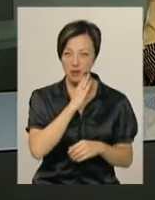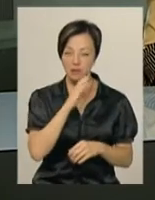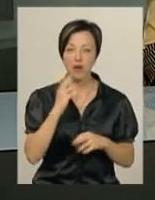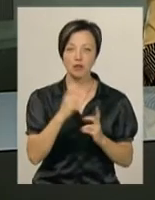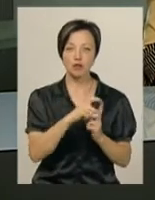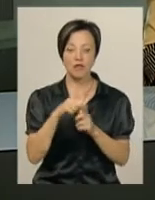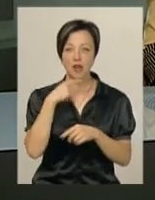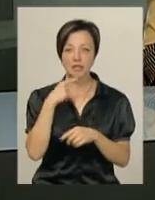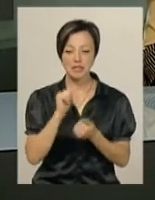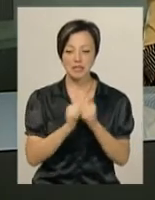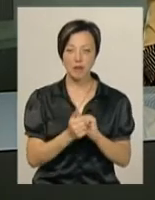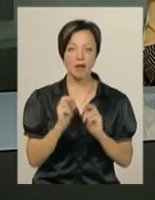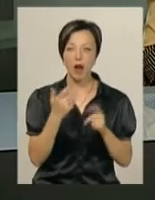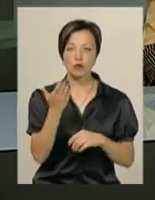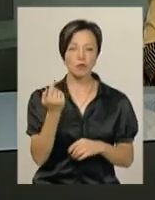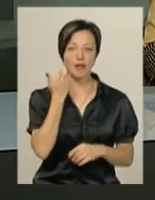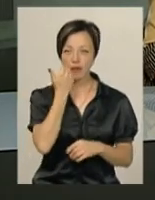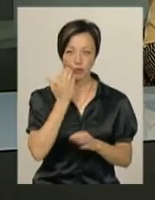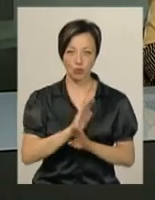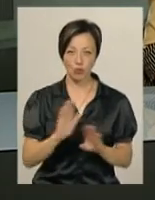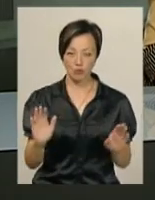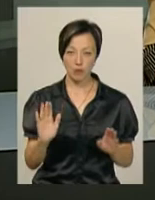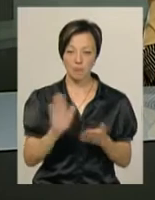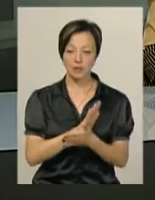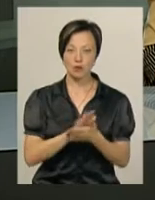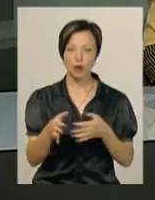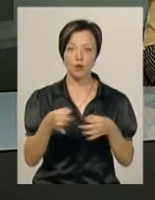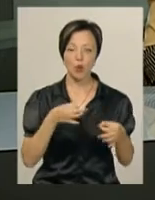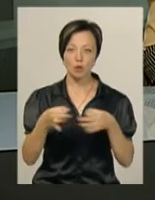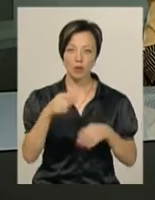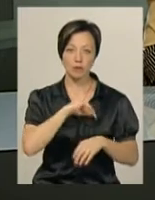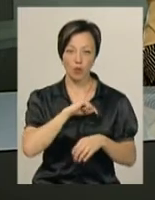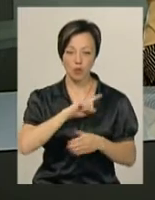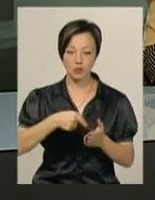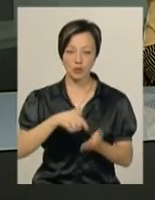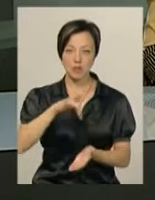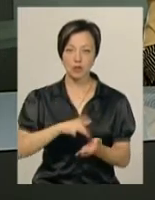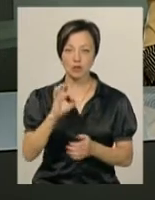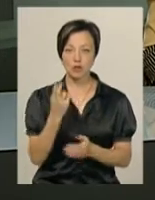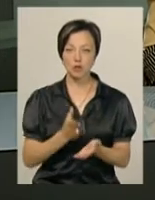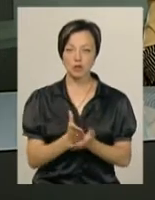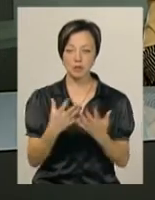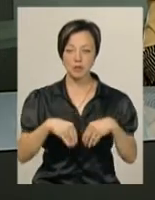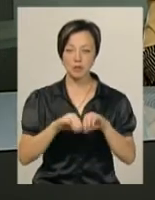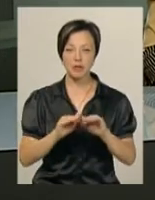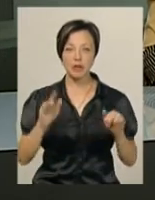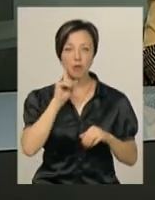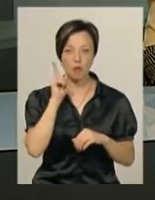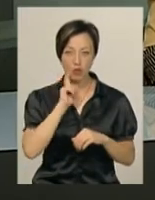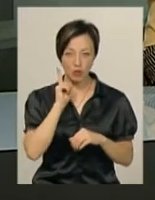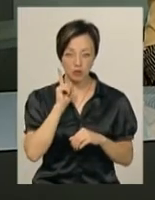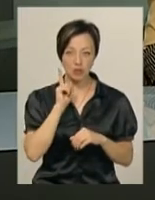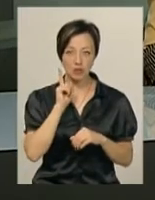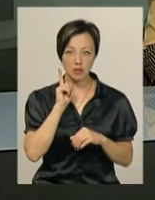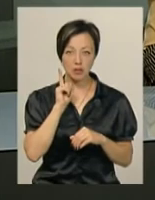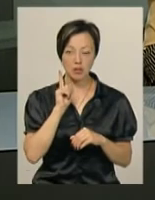казати замість фрази «Як тобі не соромно». Безкоштовну консультацію психолог міського центру соціальних служб для сім'ї дітей і молоді Антоніна